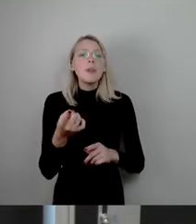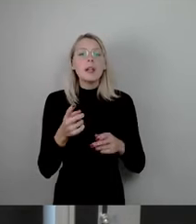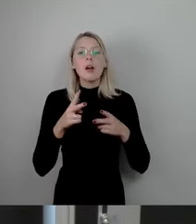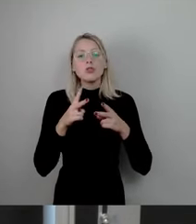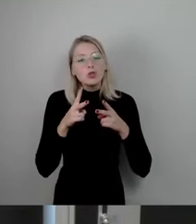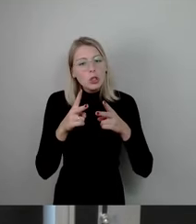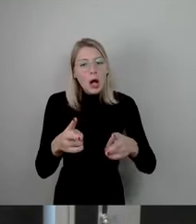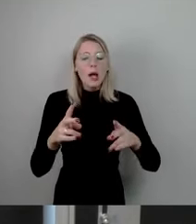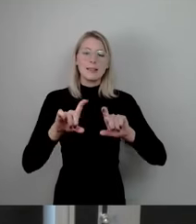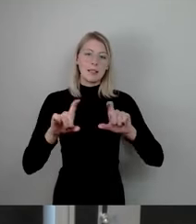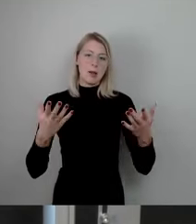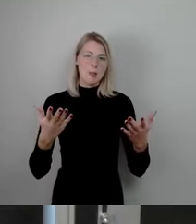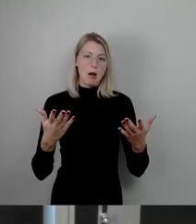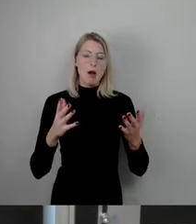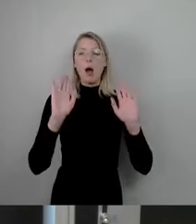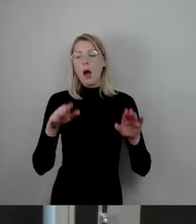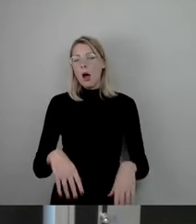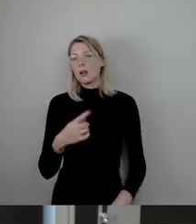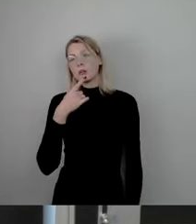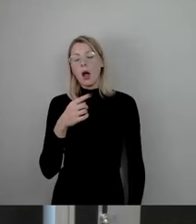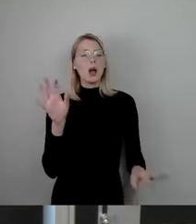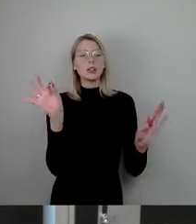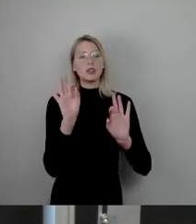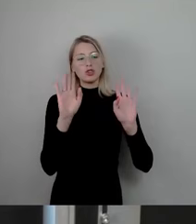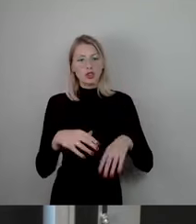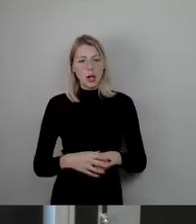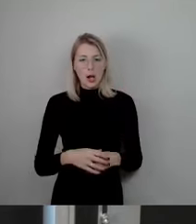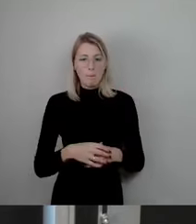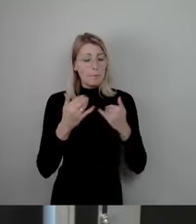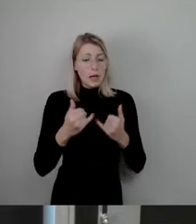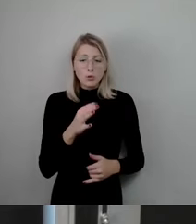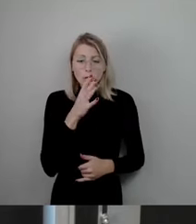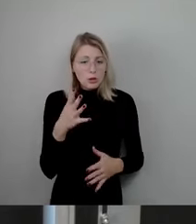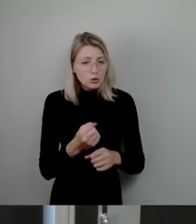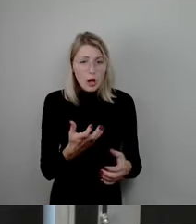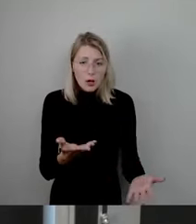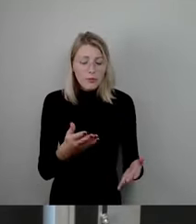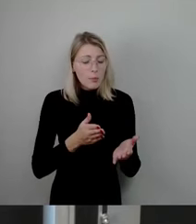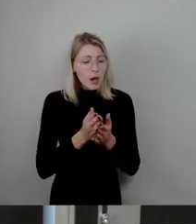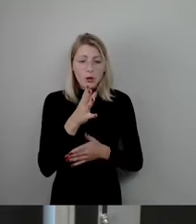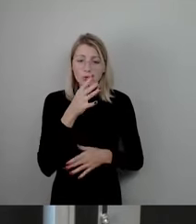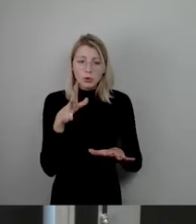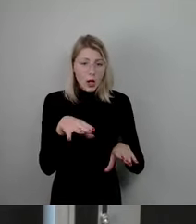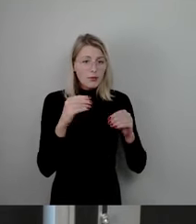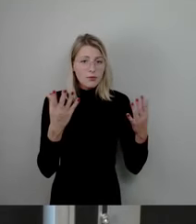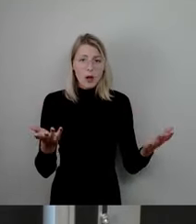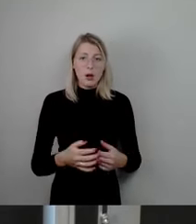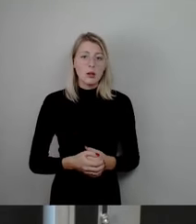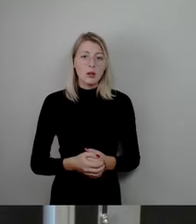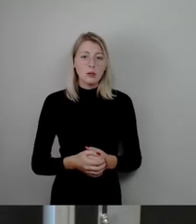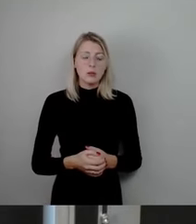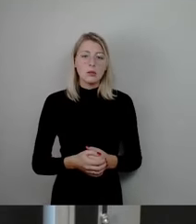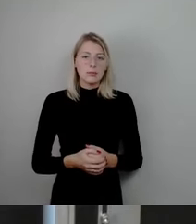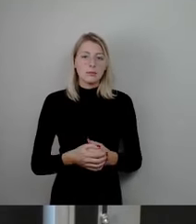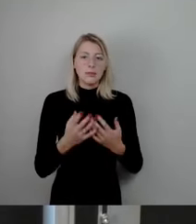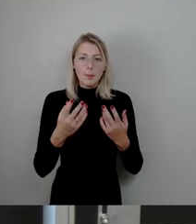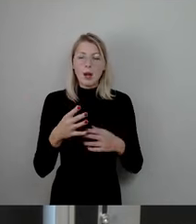Da wird mir dann erzählt, ist ja nicht so schlimm, weil da sind wir noch nicht so weit. Da haben wir noch nie mal mit den Planungen angefangen. Das sind, wie bei der Kunersdorfer Straße in Schönfeld,